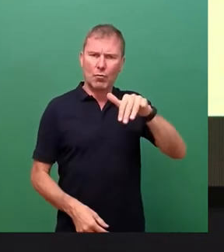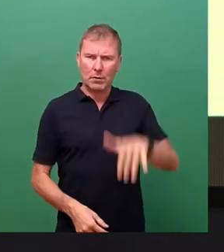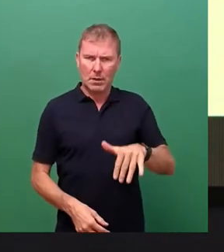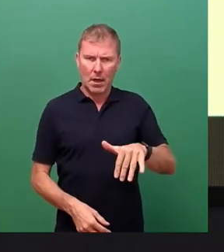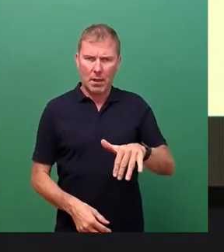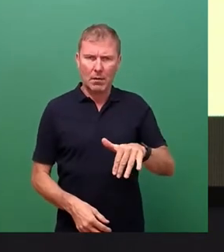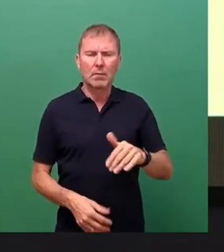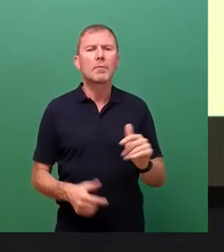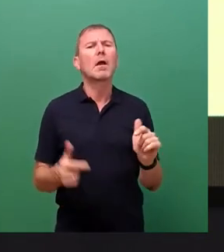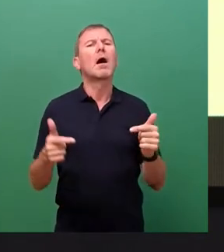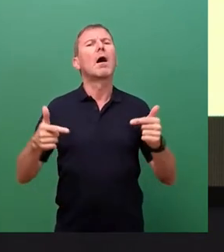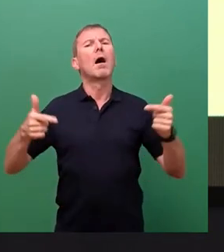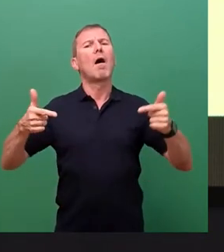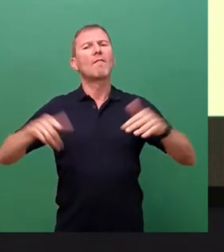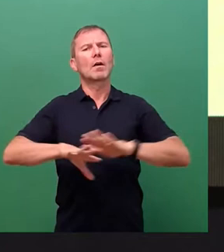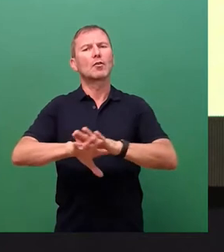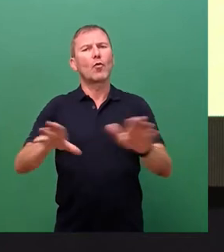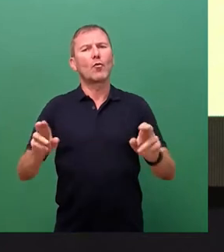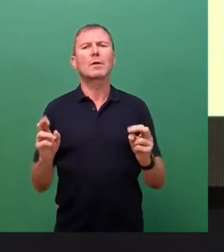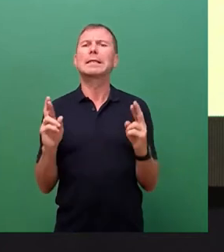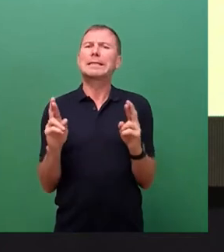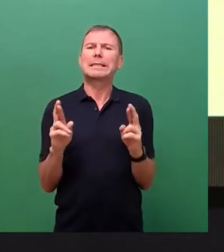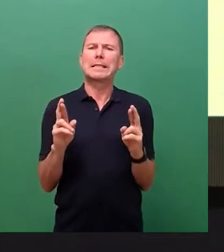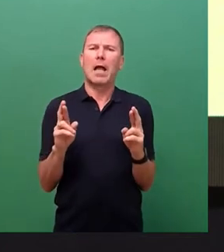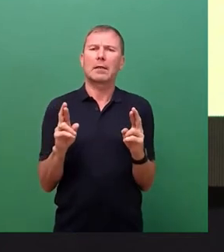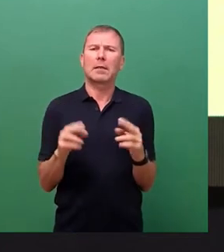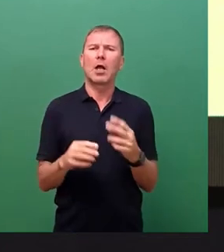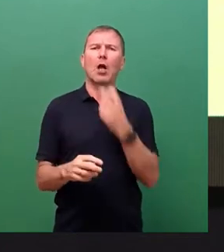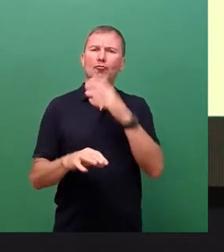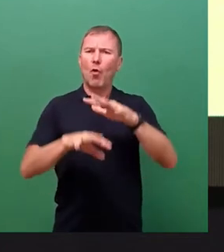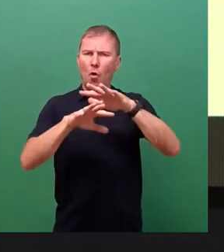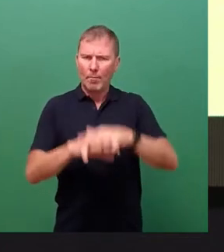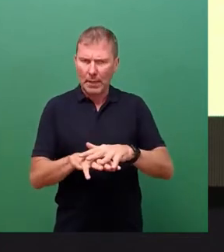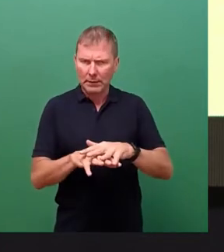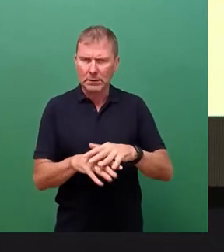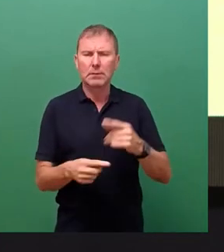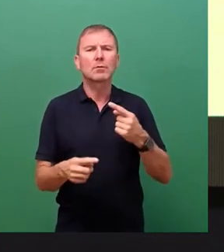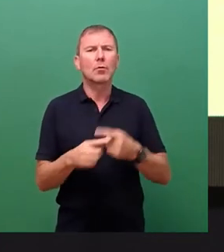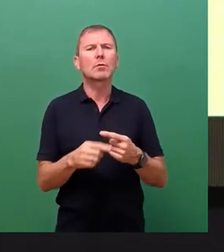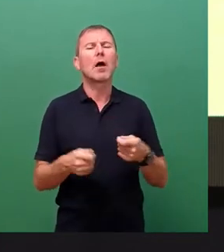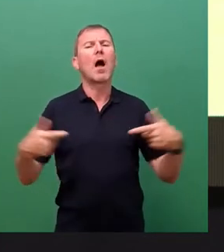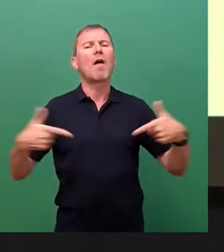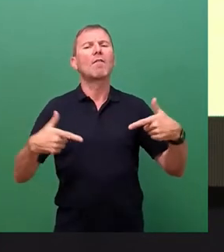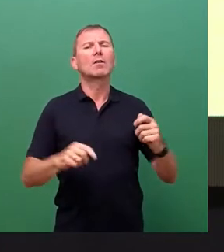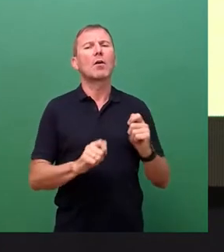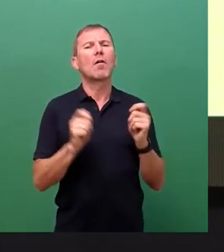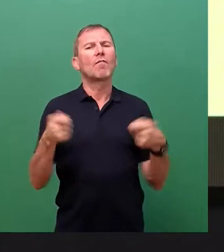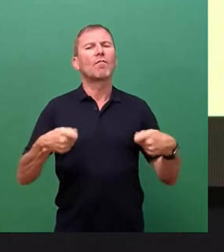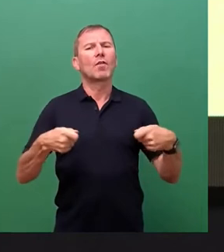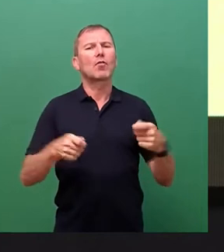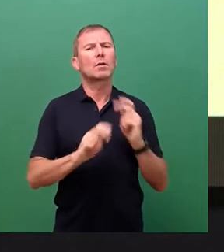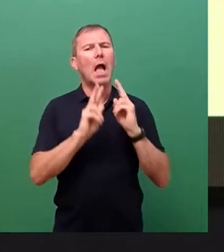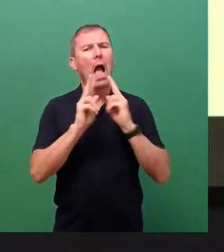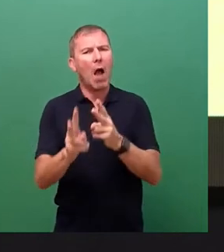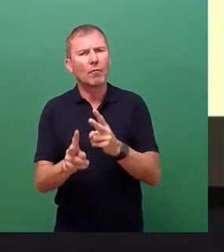Versorgungssicherheit und Stabilität der Stromnetze sowie den Versorgungsauftrag für unsere Kundinnen und Kunden